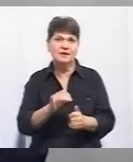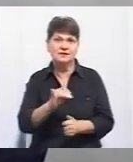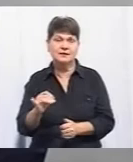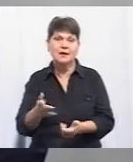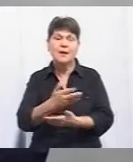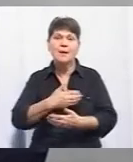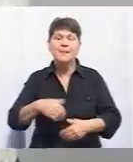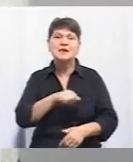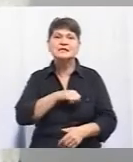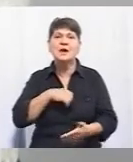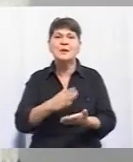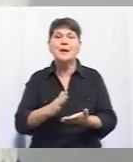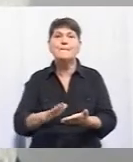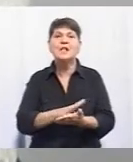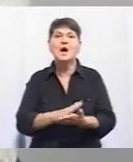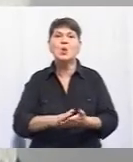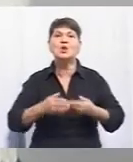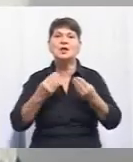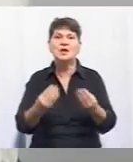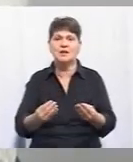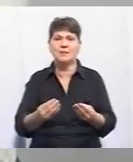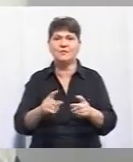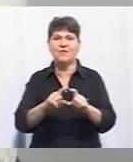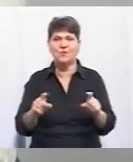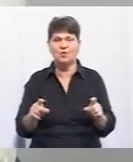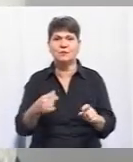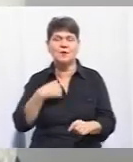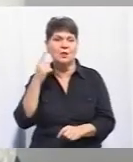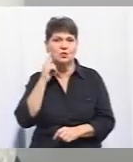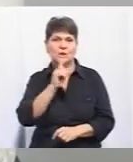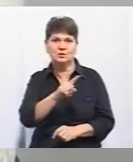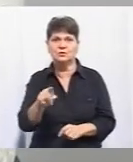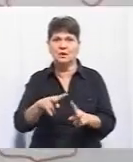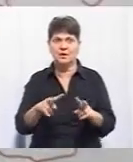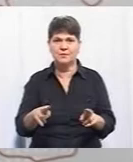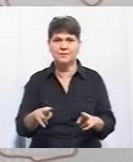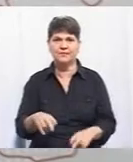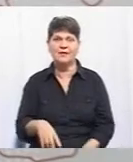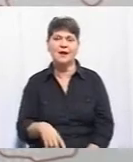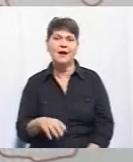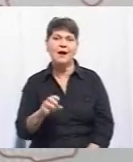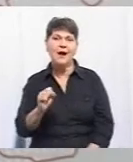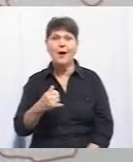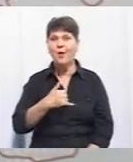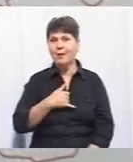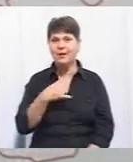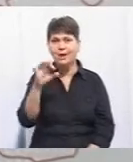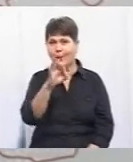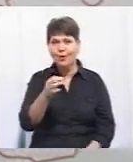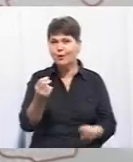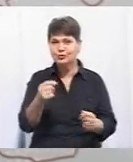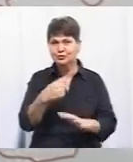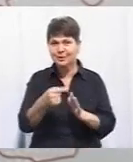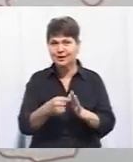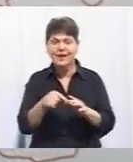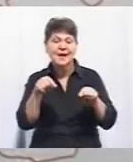самі є благодійним фондом, і ми співпрацюємо в першу чергу з такими ж самими неурядовими організаціями. Мене про гроші. Питання цікаве. Так, тобто це